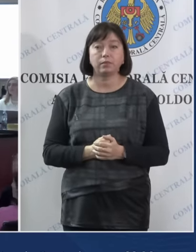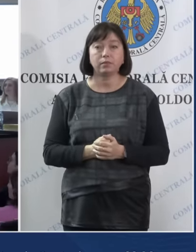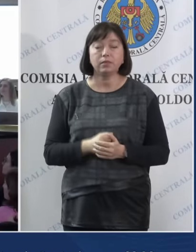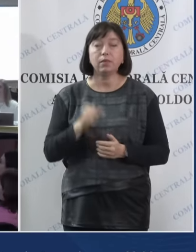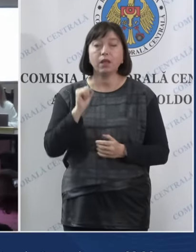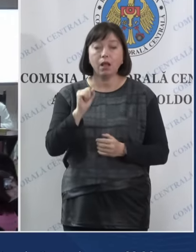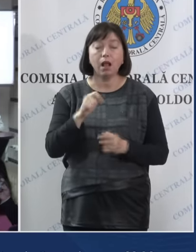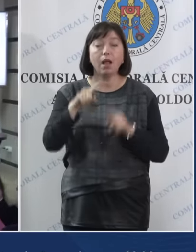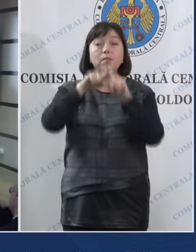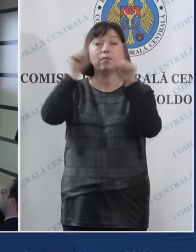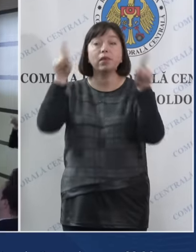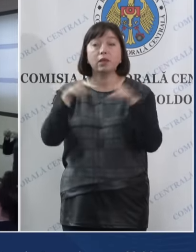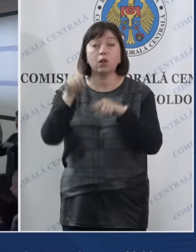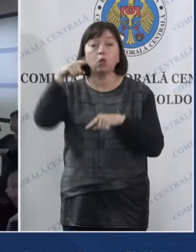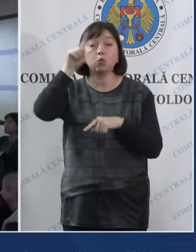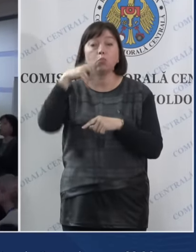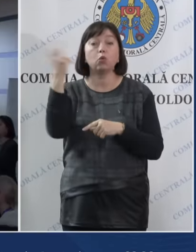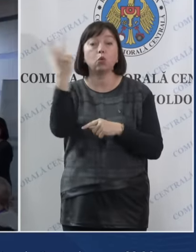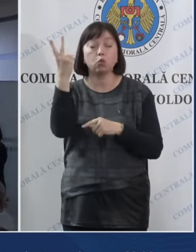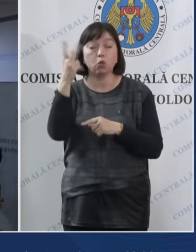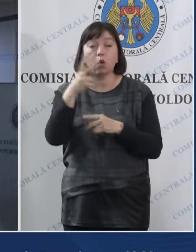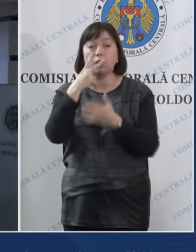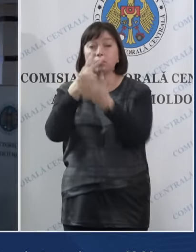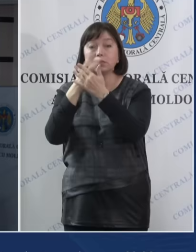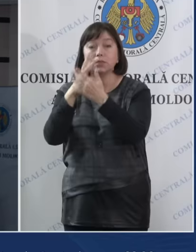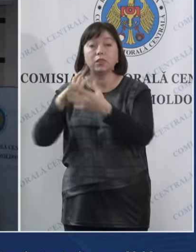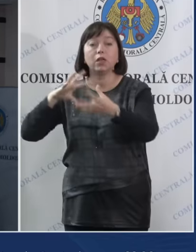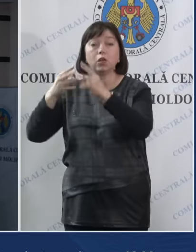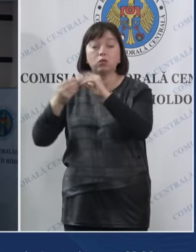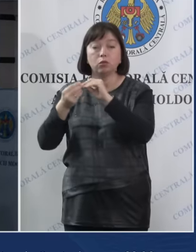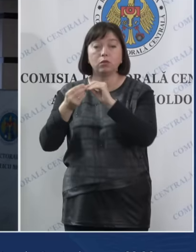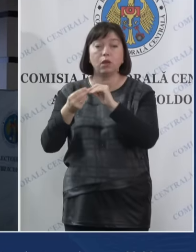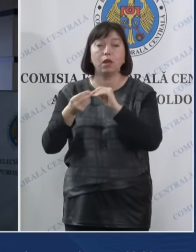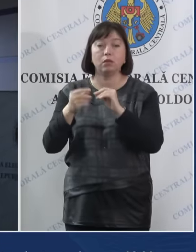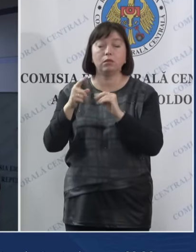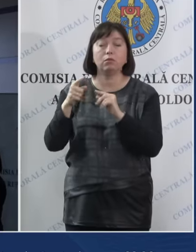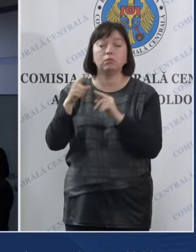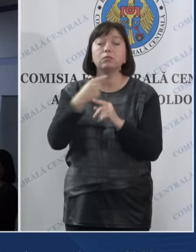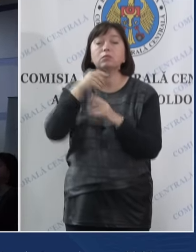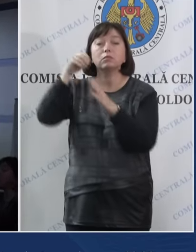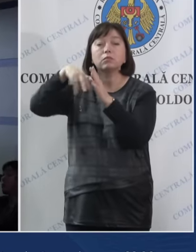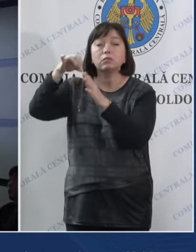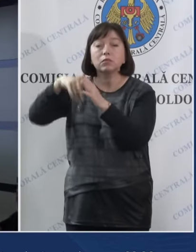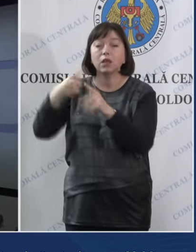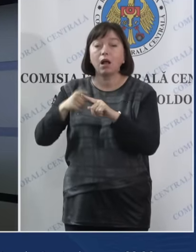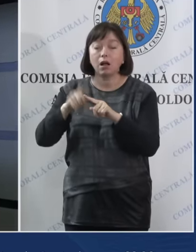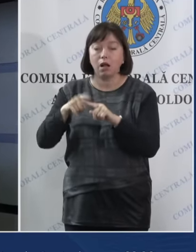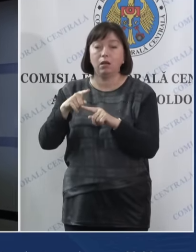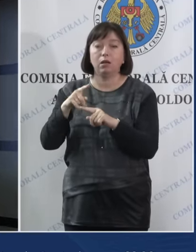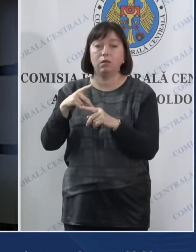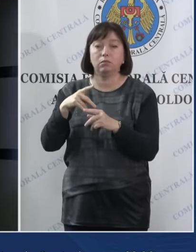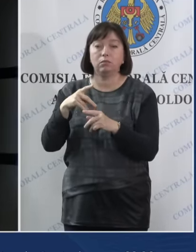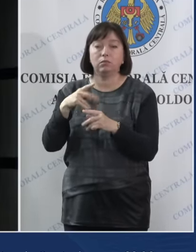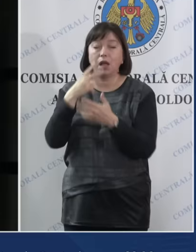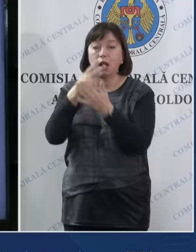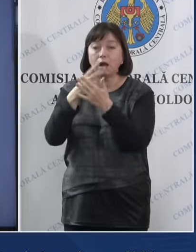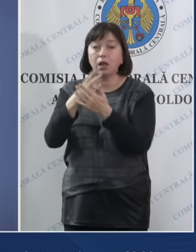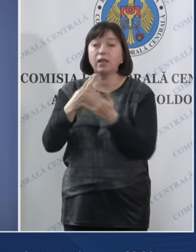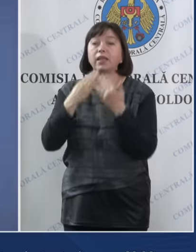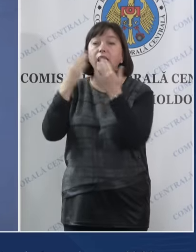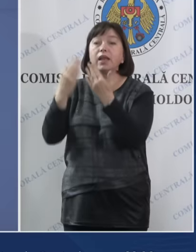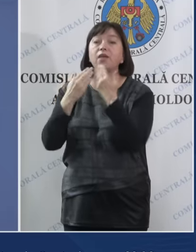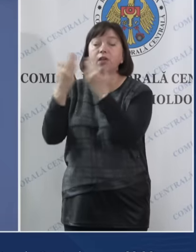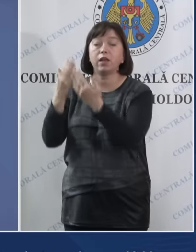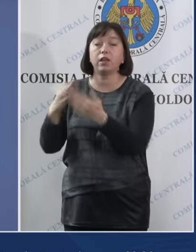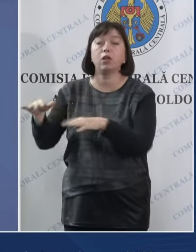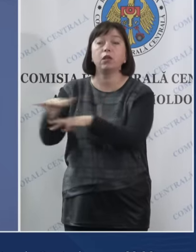Iar pe ecranul numărul 2 se afișează rezultatele cu opțiunile de vot exprimate de alegături la referendumul